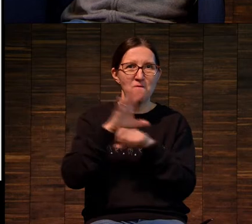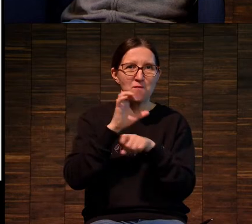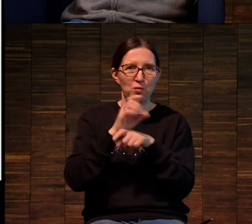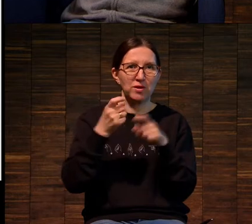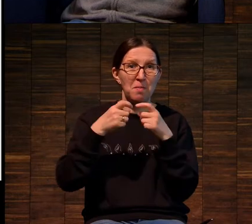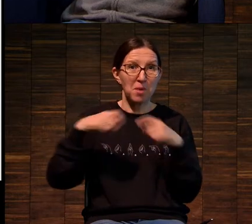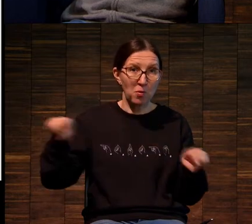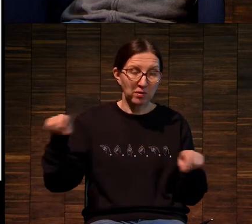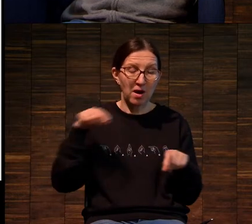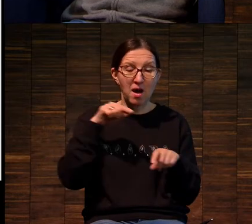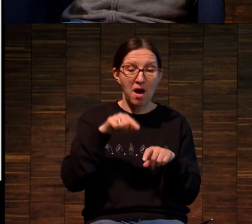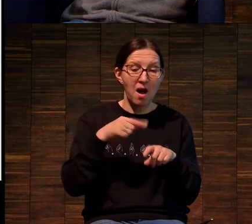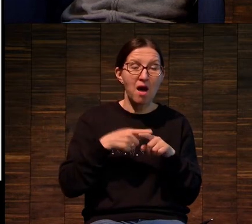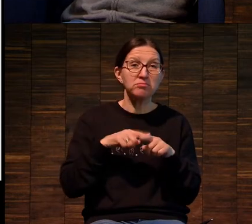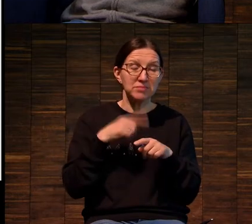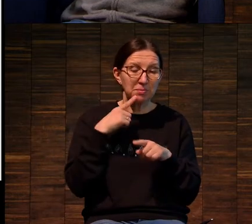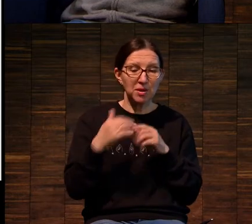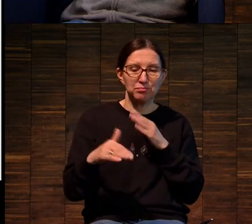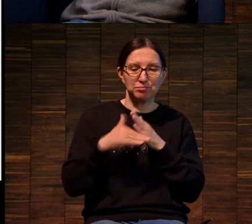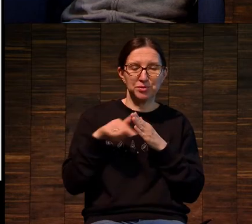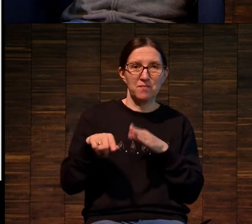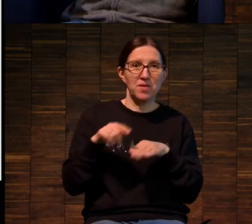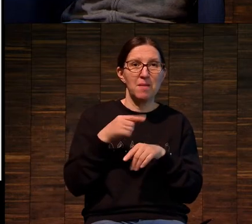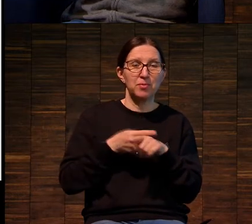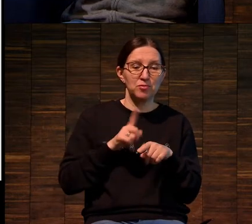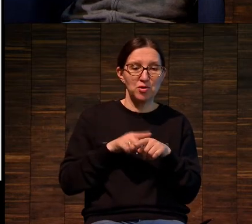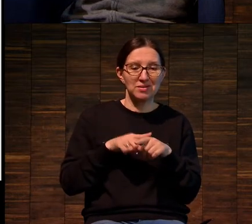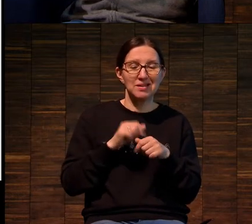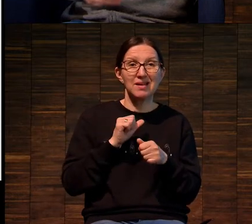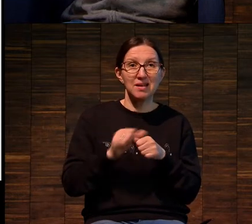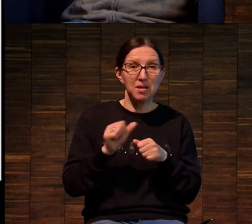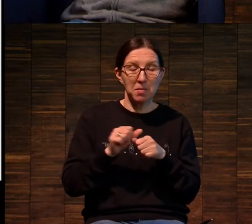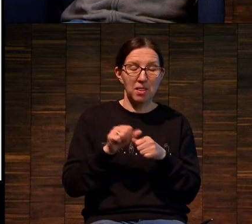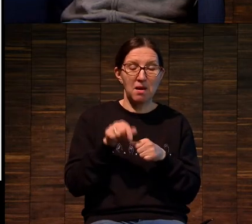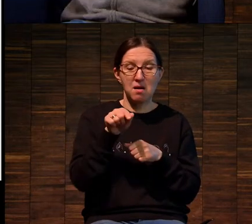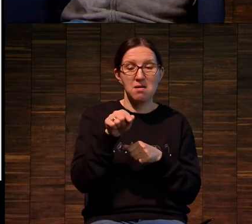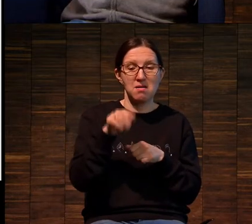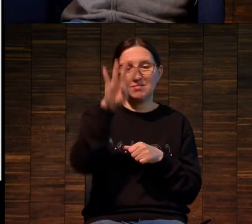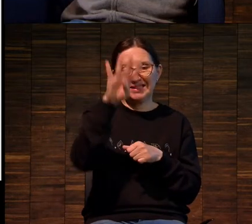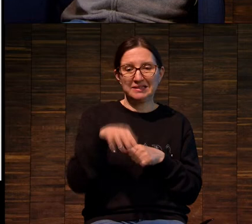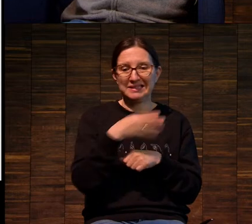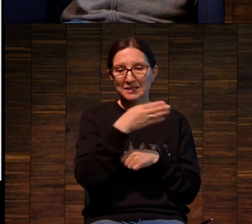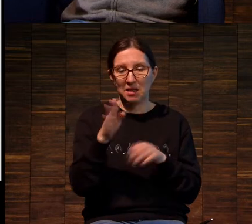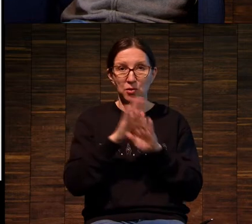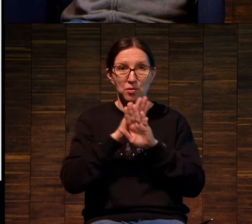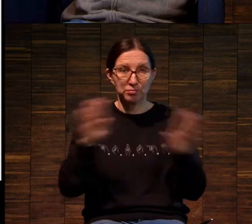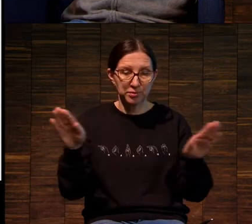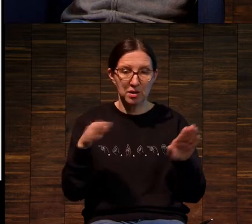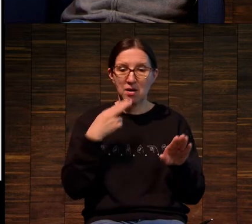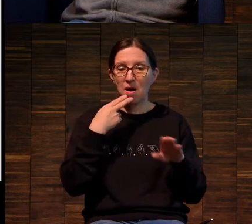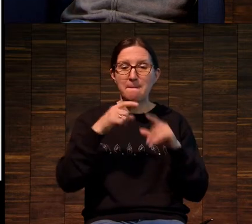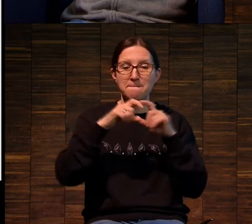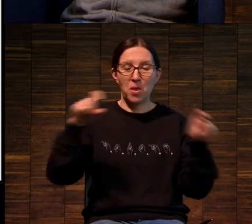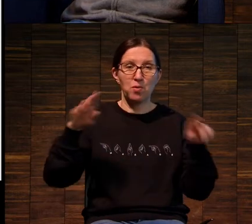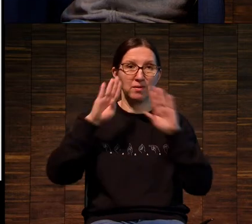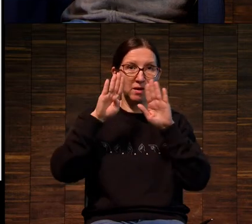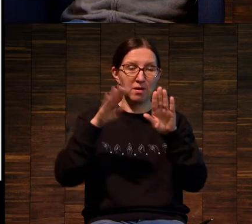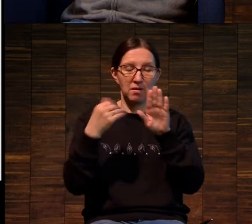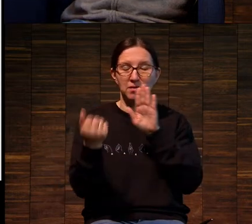помощи фотоспособа, то есть на сетку наносилась фотоэмульсия, пленка прикладывалась к сетке,